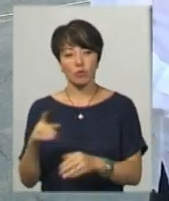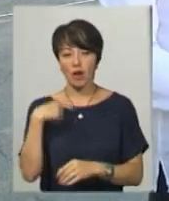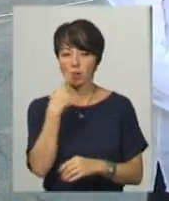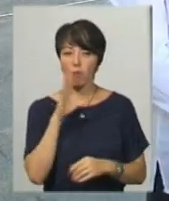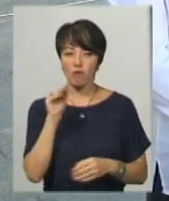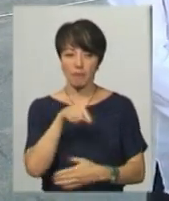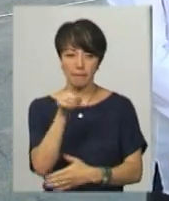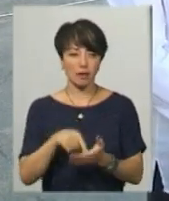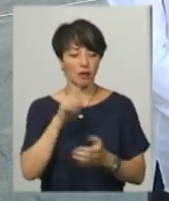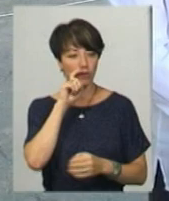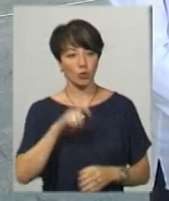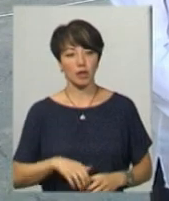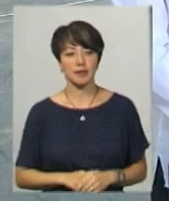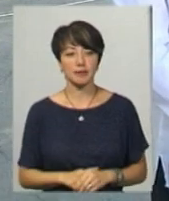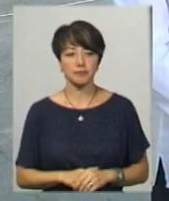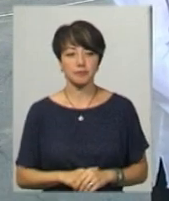питання в Україні.